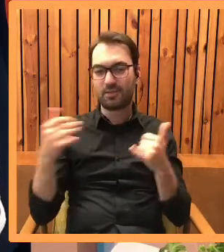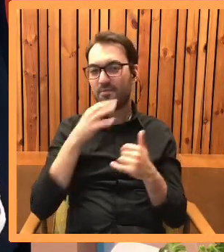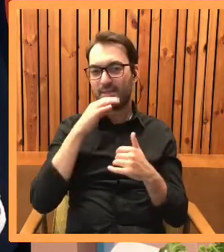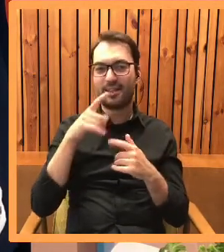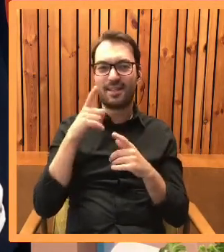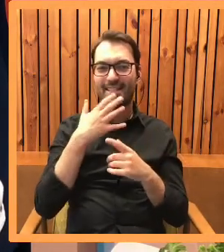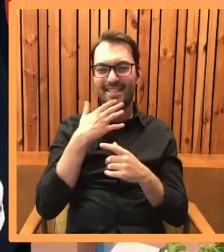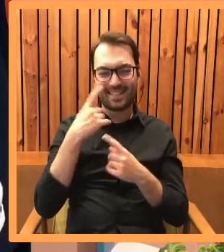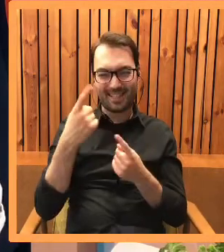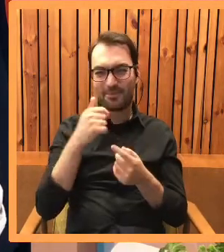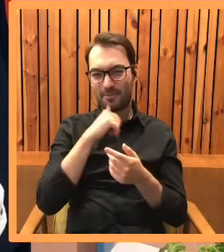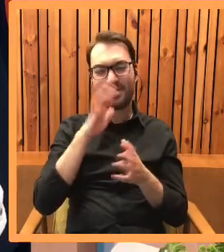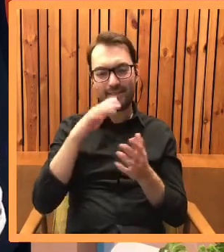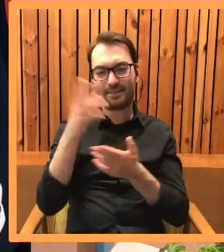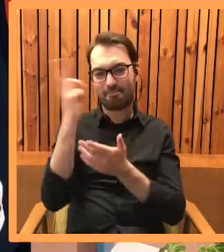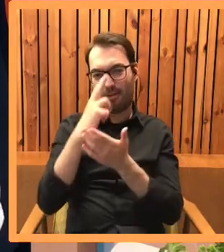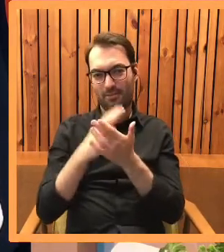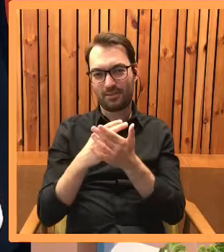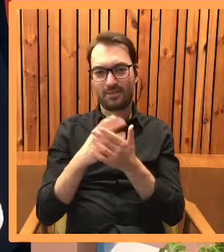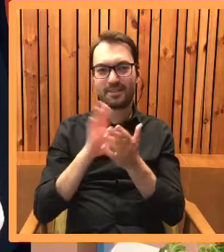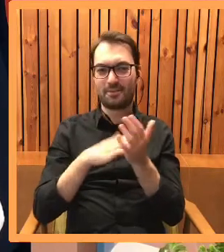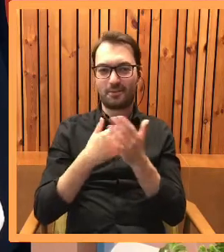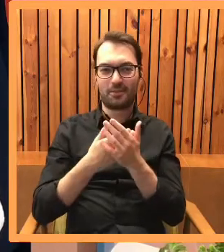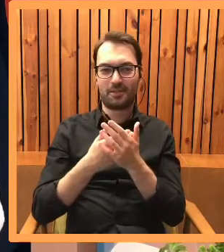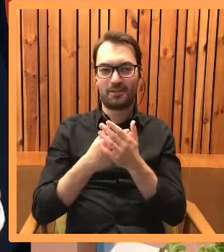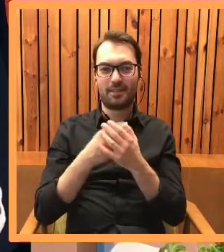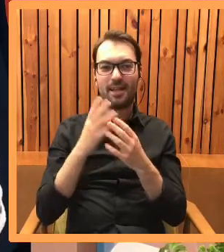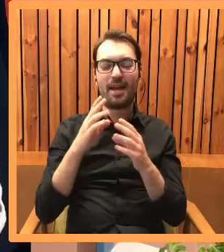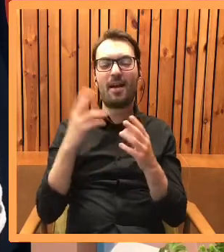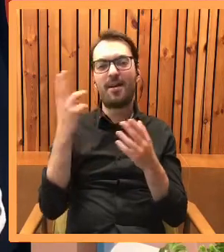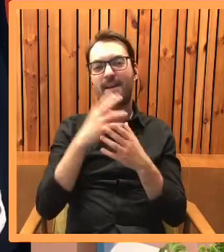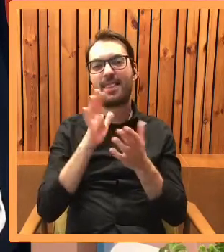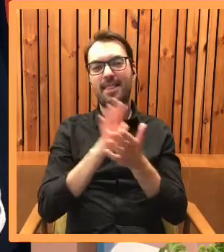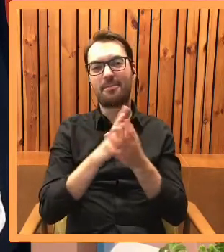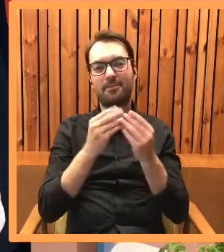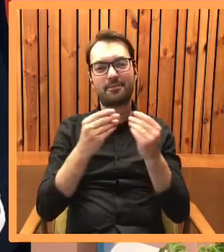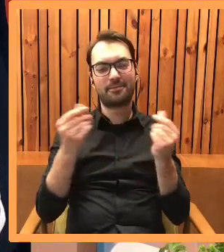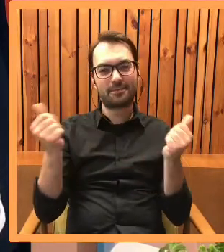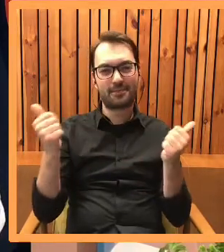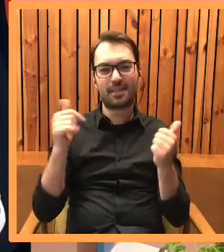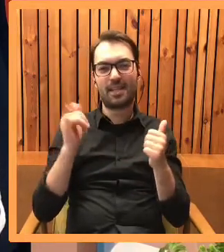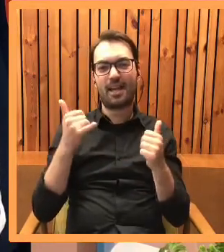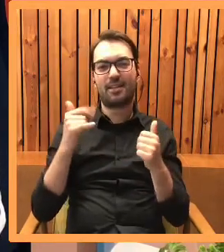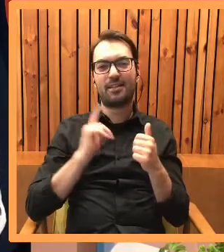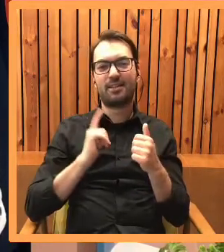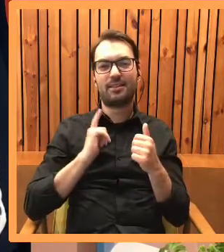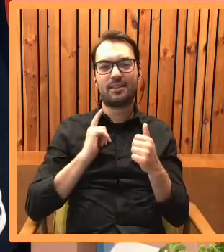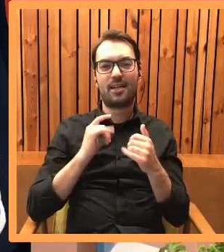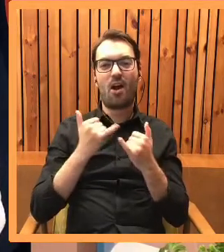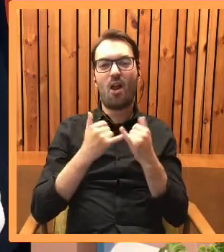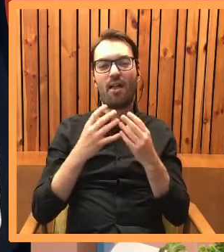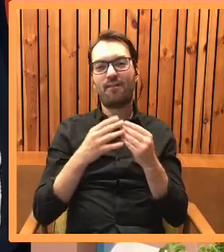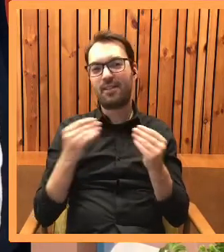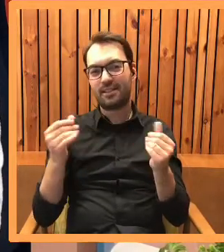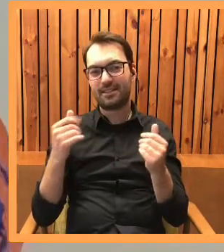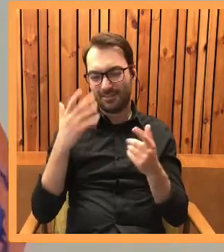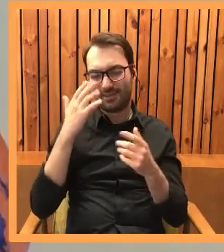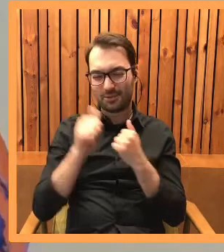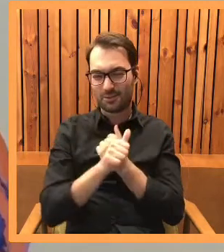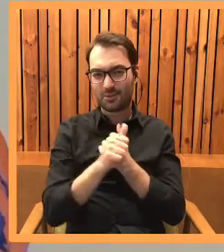pokusę, żeby to, o czym piszesz, też sprawdzić. Na przykład tą ulotność pasteli, czy ten moment, kiedy trzeba po prostu poczekać, kiedy oleje wyschną?